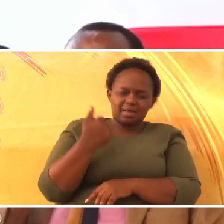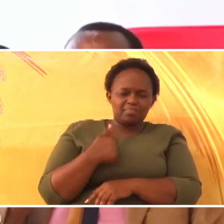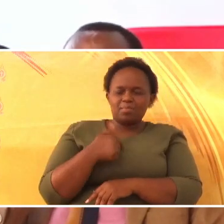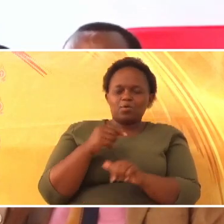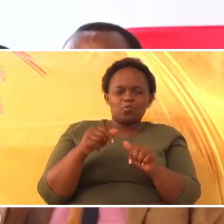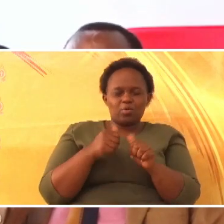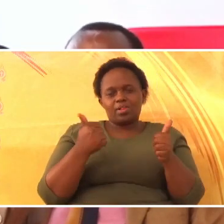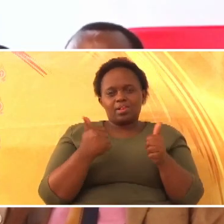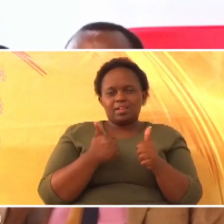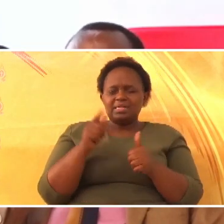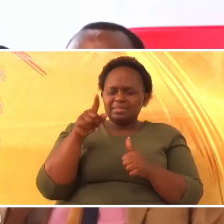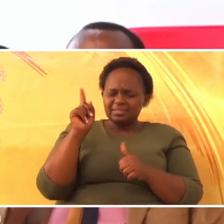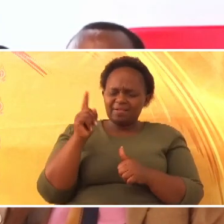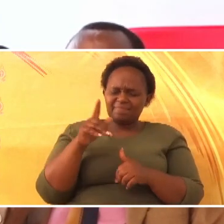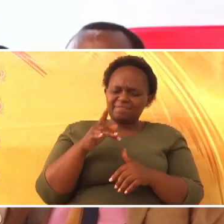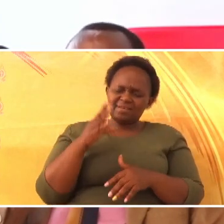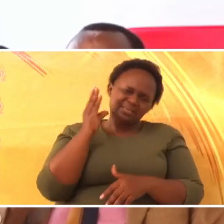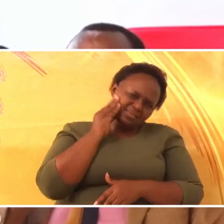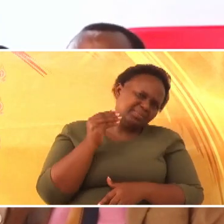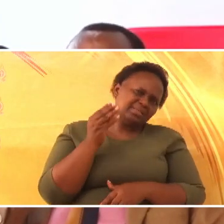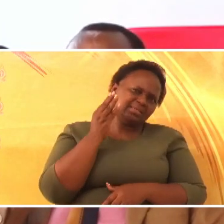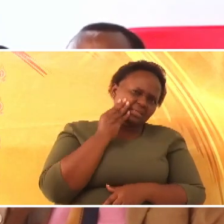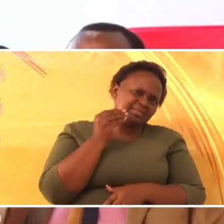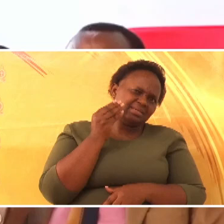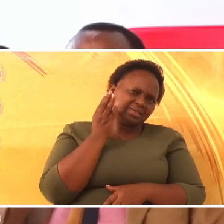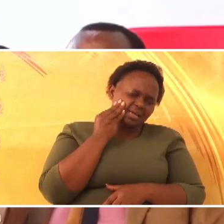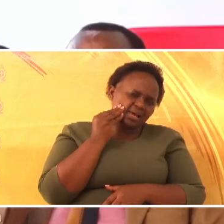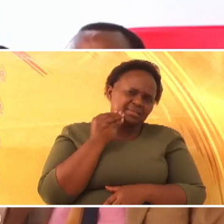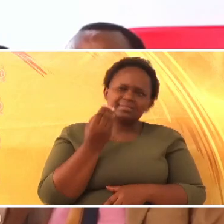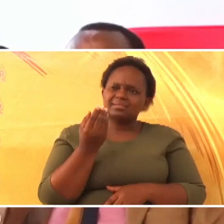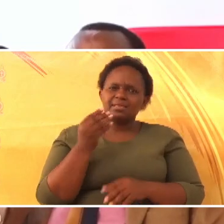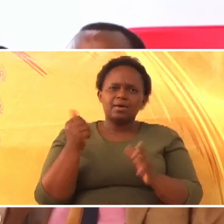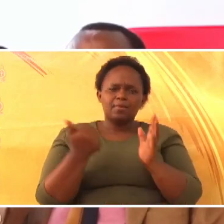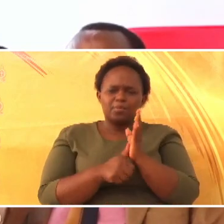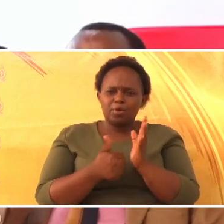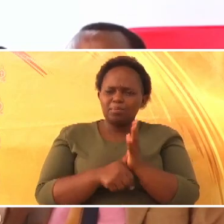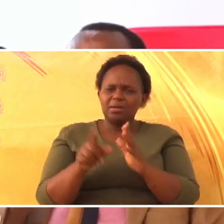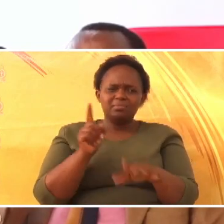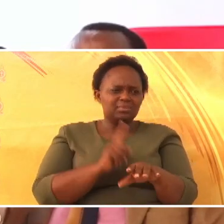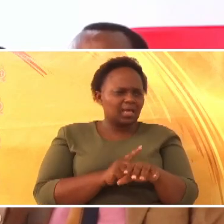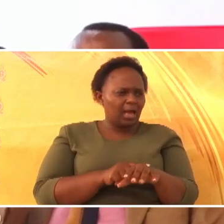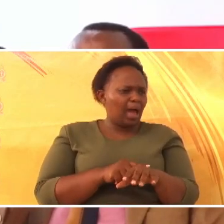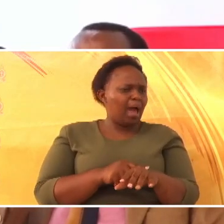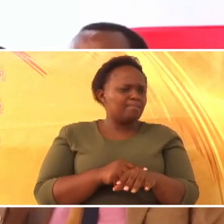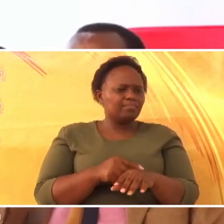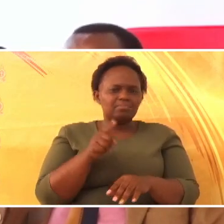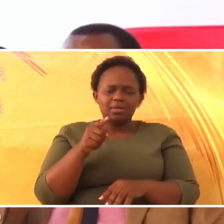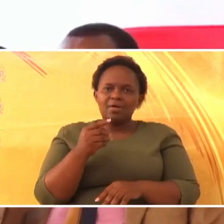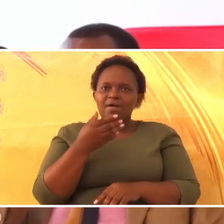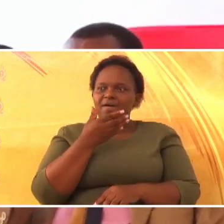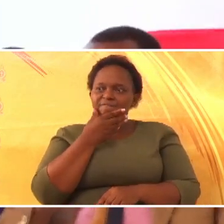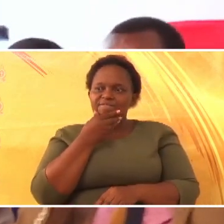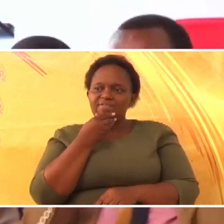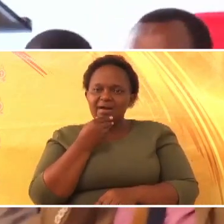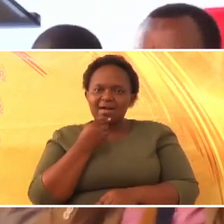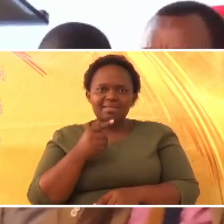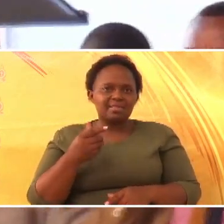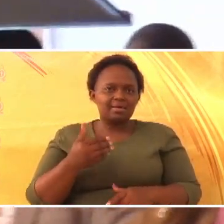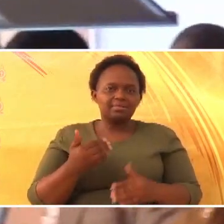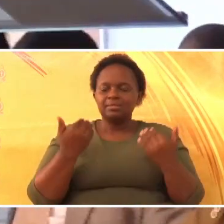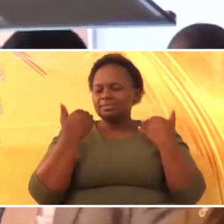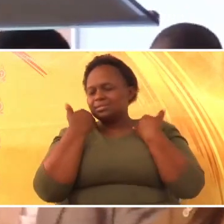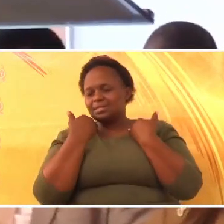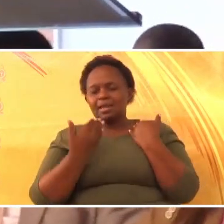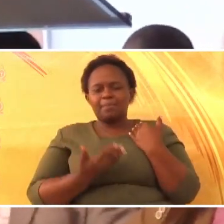Aliona shida, akiona babaki, amekosa kazi, labda wanalala bila shakula. Kwa hivyo, tunapo